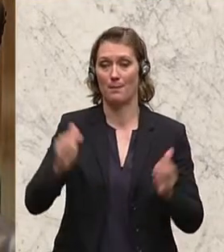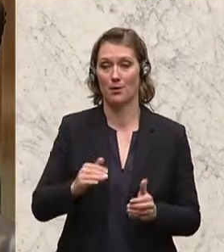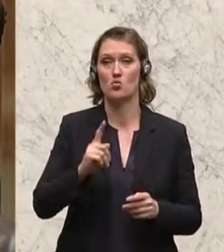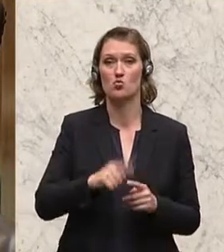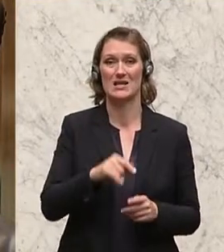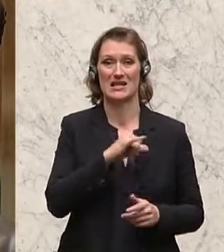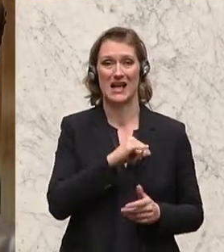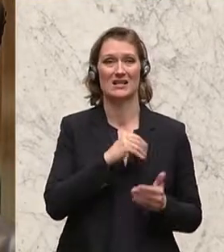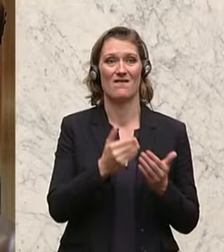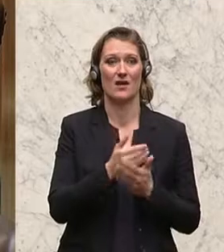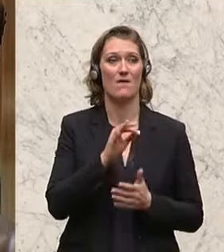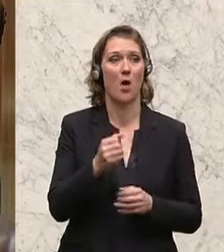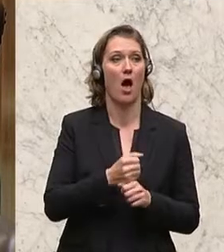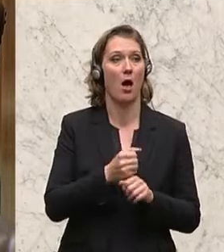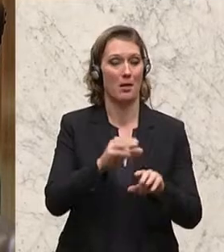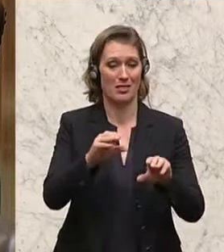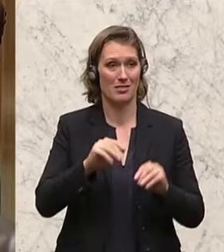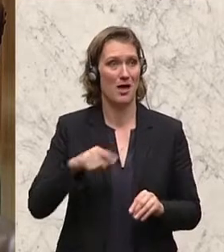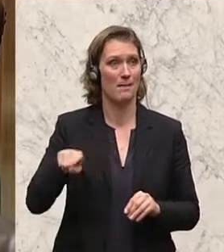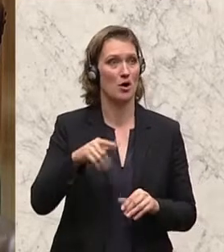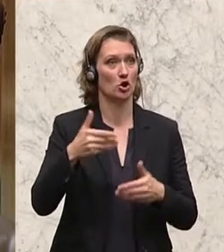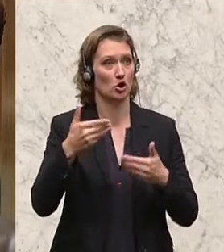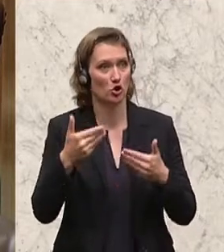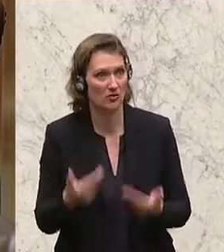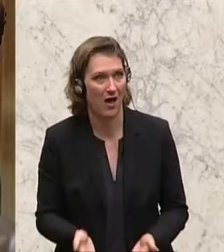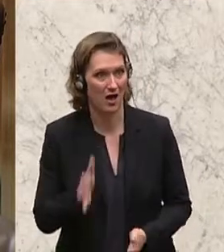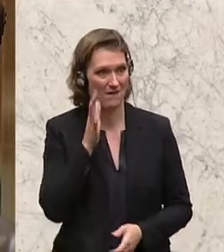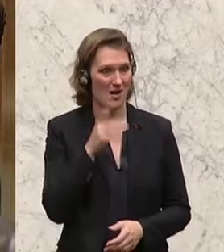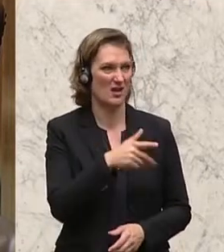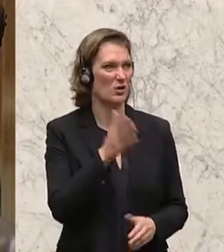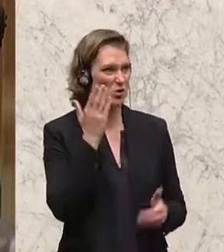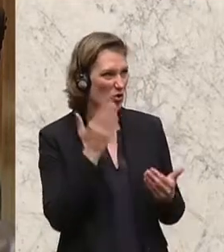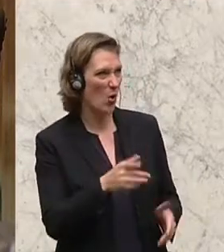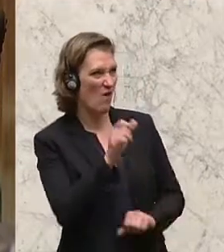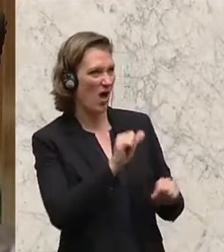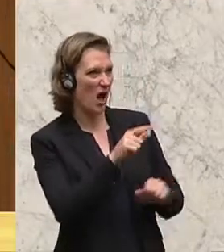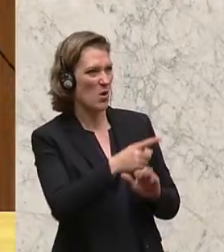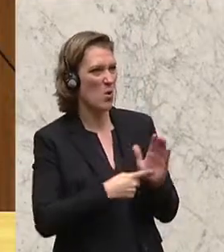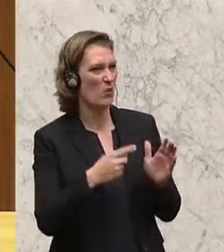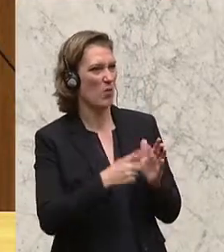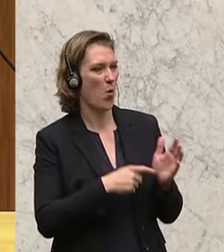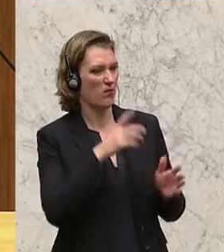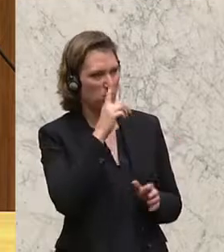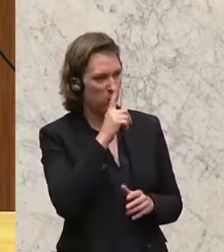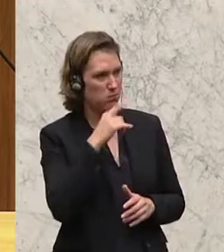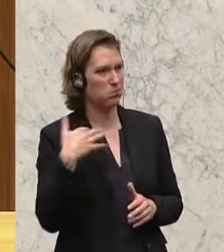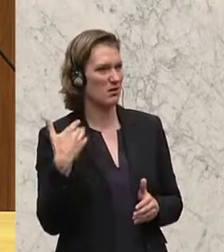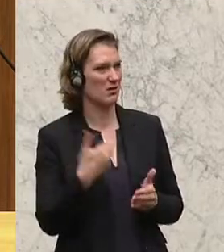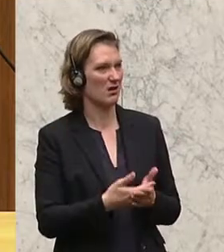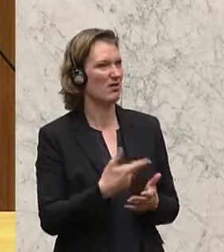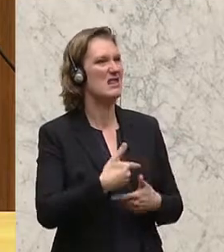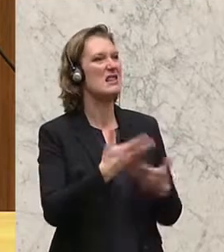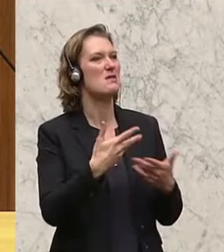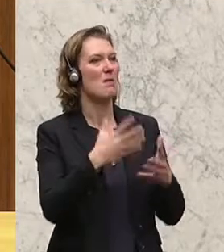Interessensvertretung der Arbeitnehmerinnen und Arbeitnehmer zu schwächen. Das ist Letztklassik, das haben Sie schon so oft probiert. Ganz ehrlich,